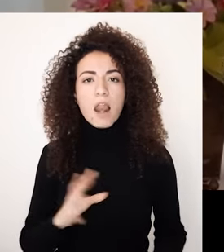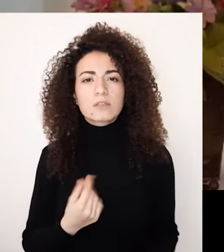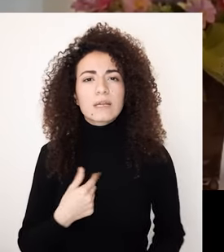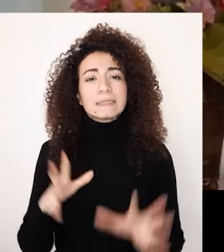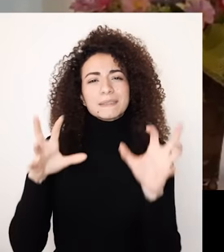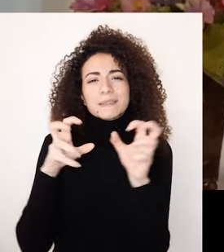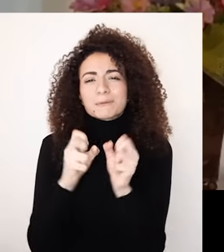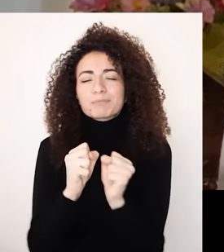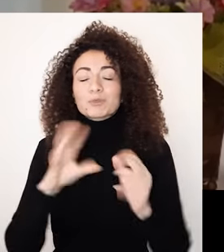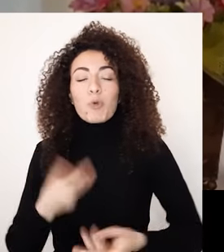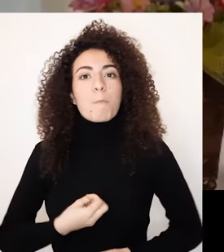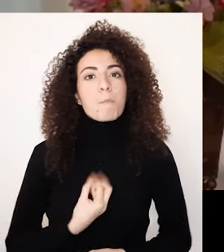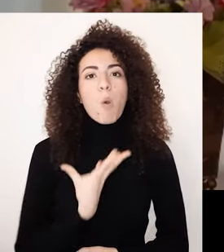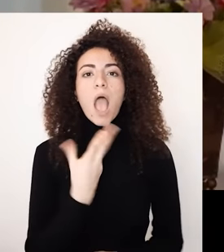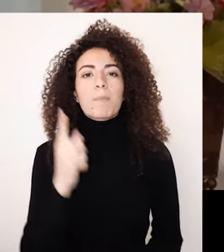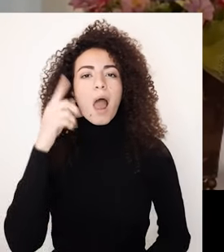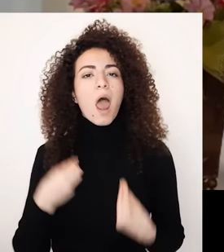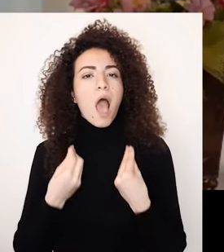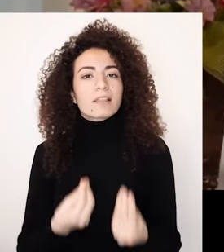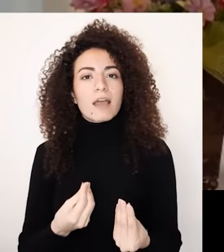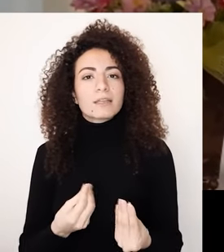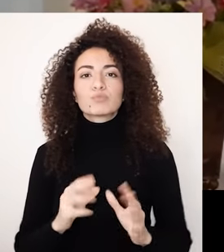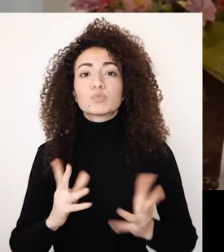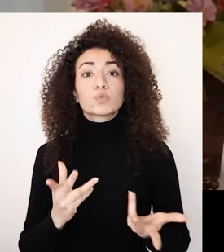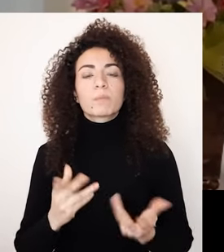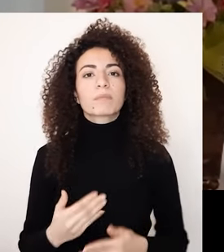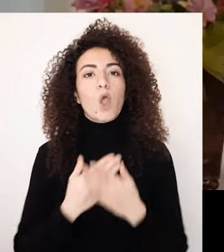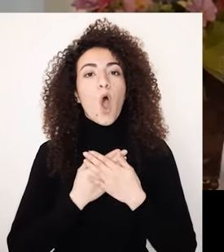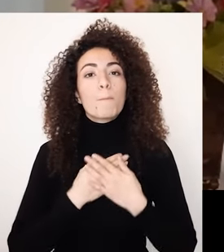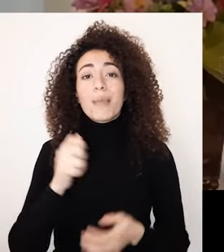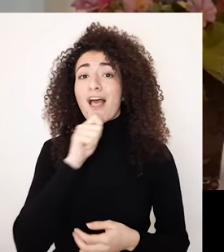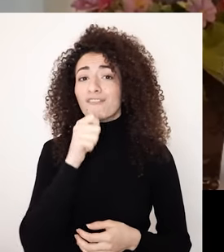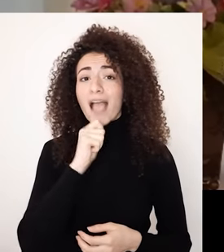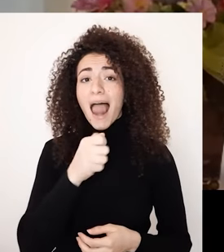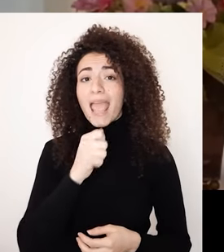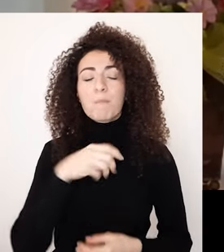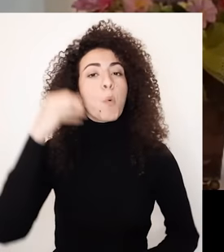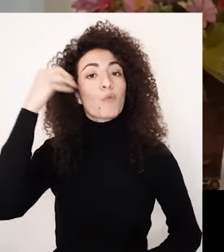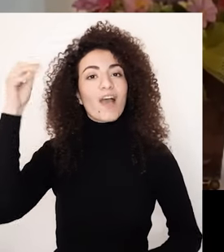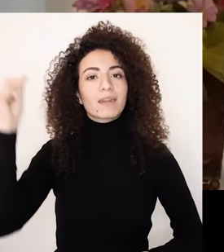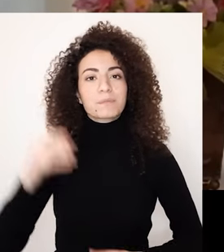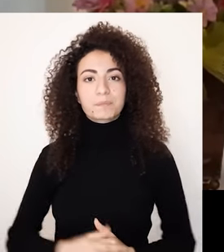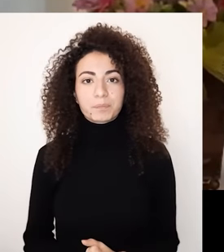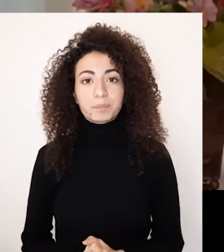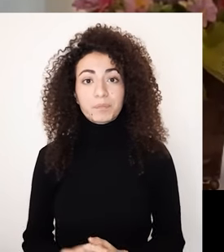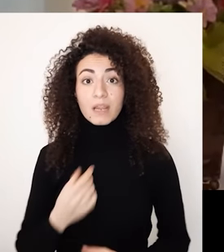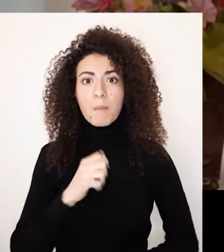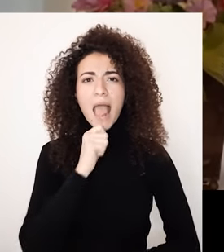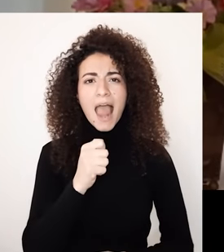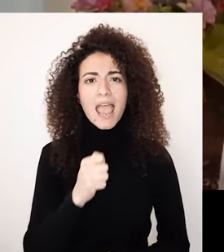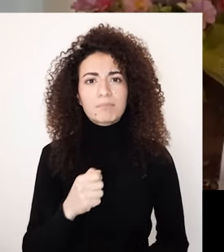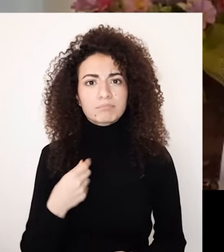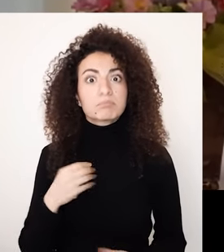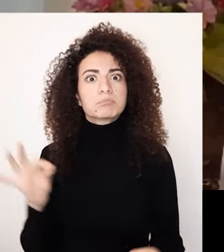بي المواهب الحلوة اللي الله أعطان إياهم واللي هن حبة للفن وشغفة للمجال الأعلامي بالأعلام حققت